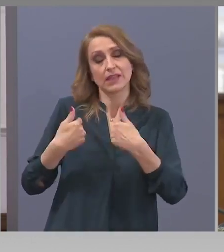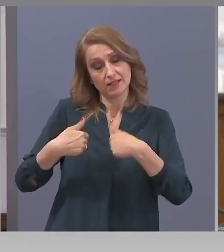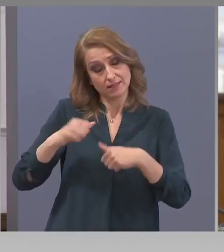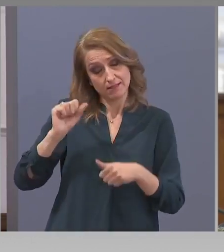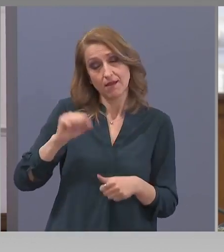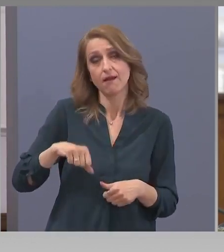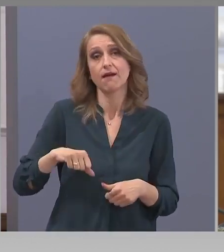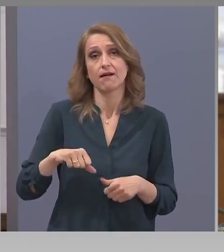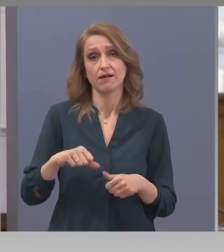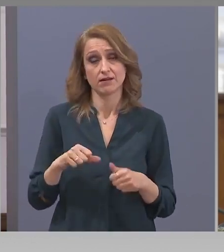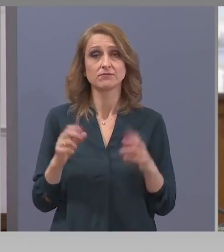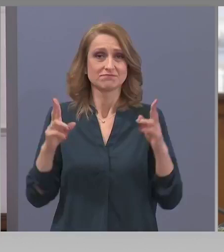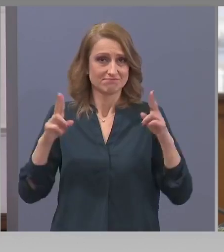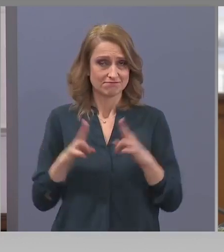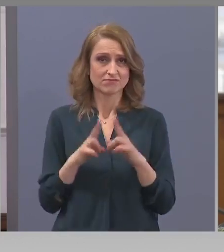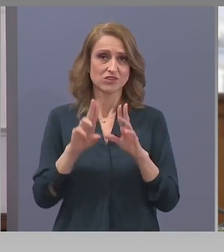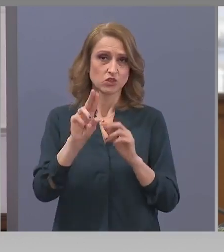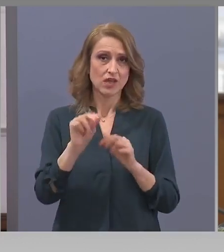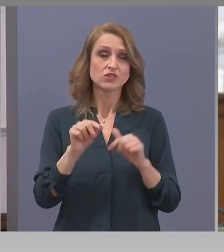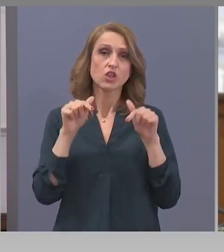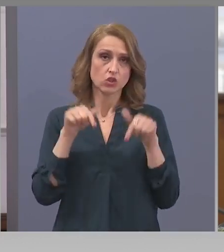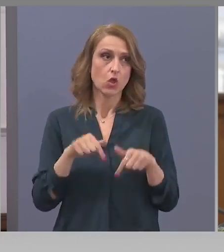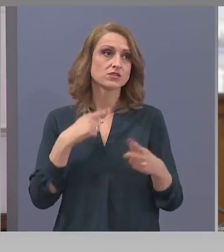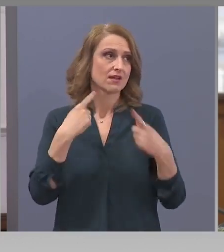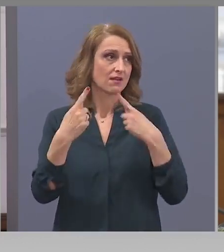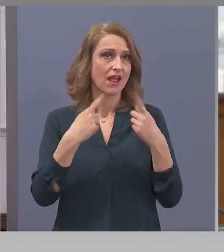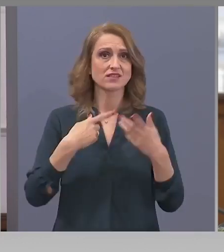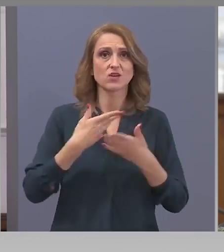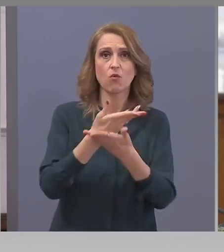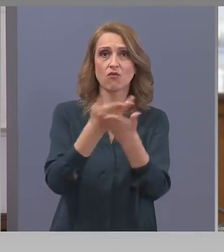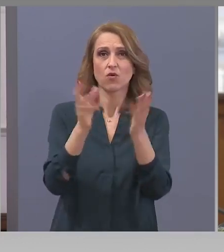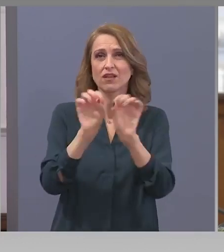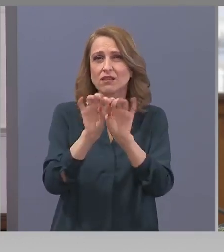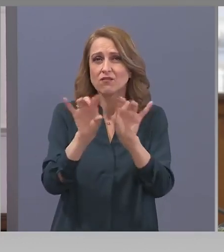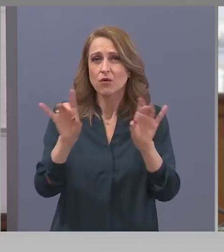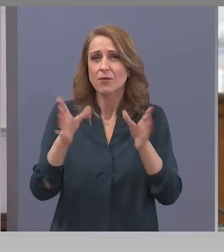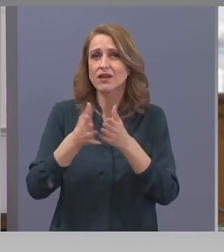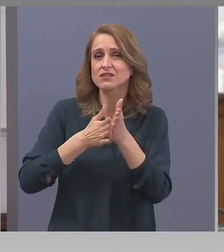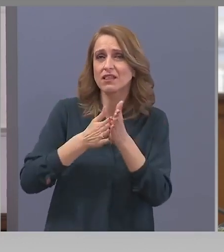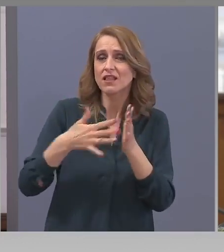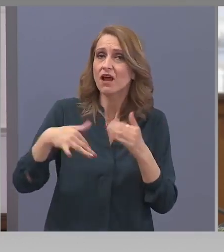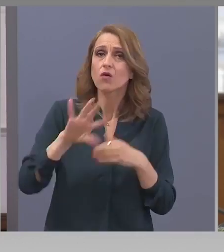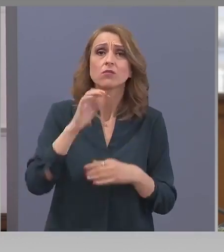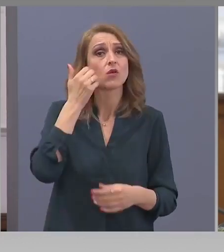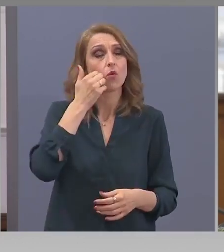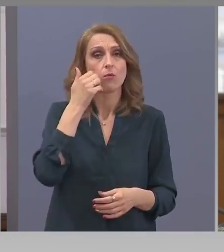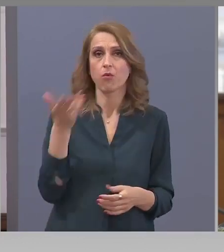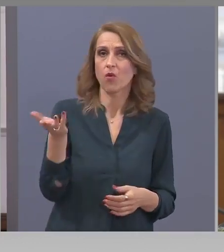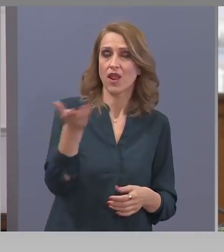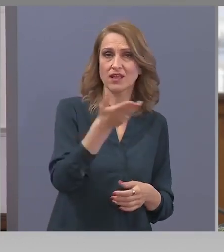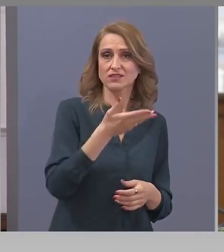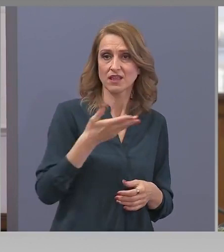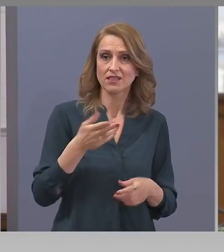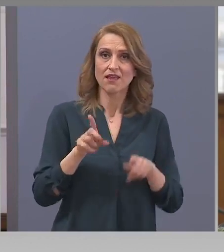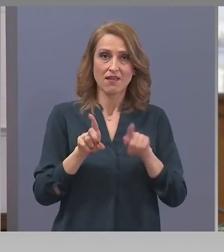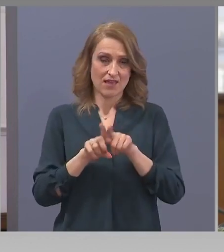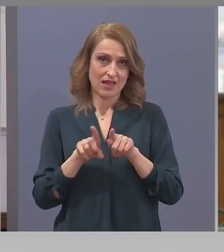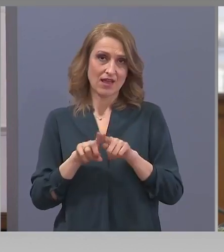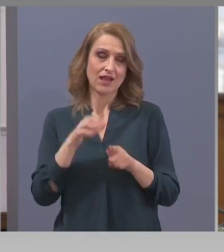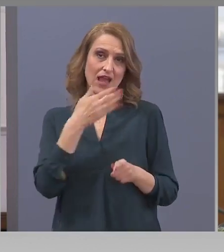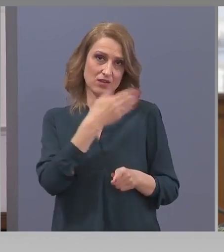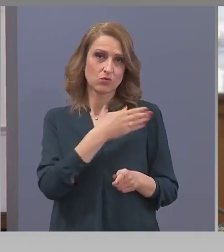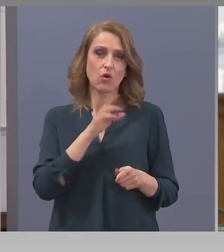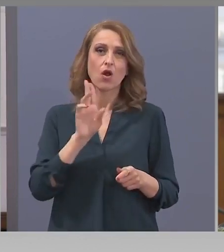Но да, в заключение ще кажа, че този разговор е полезен, защото, както професор Костов неколко кратно